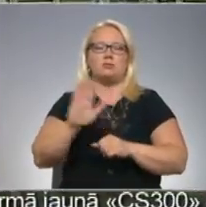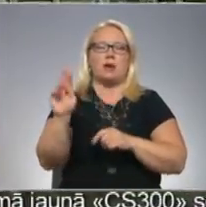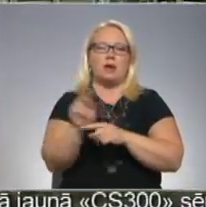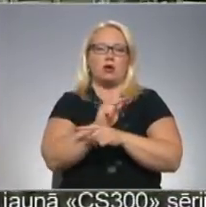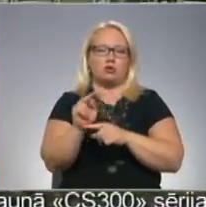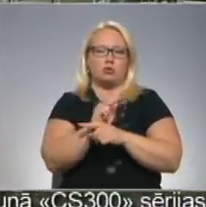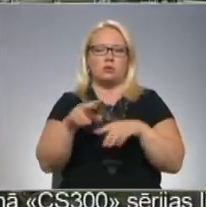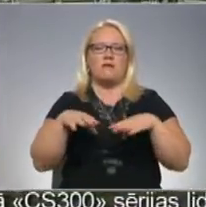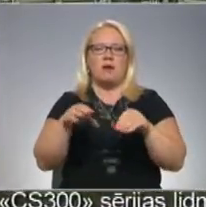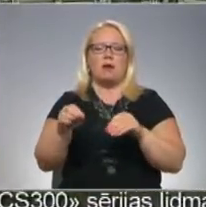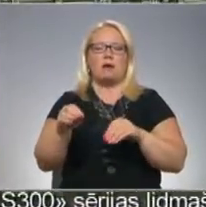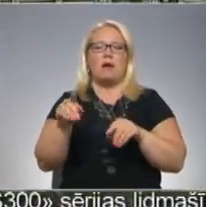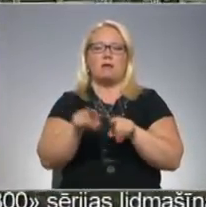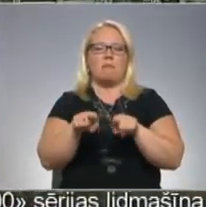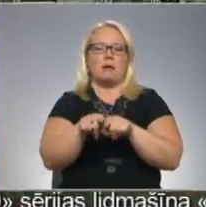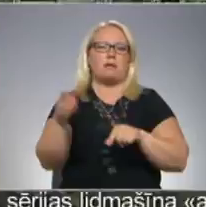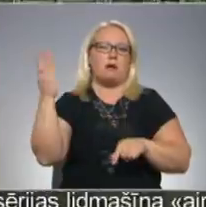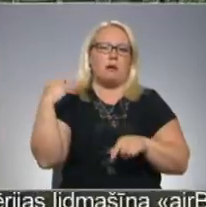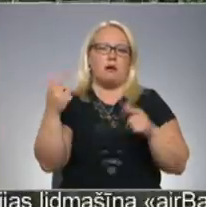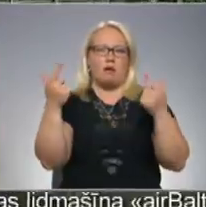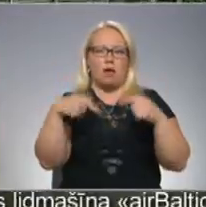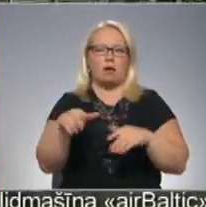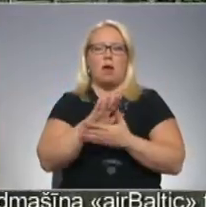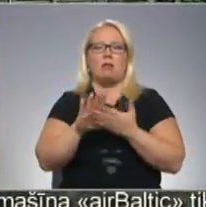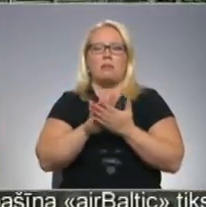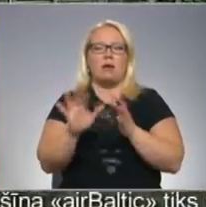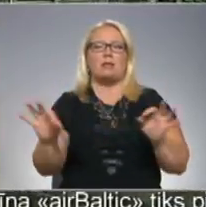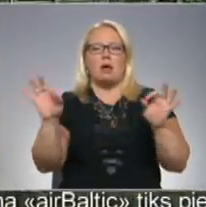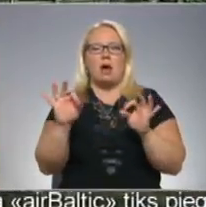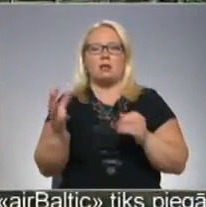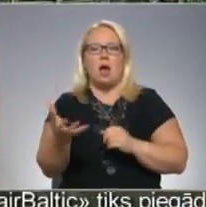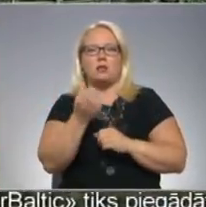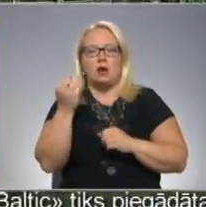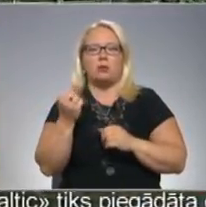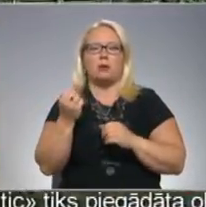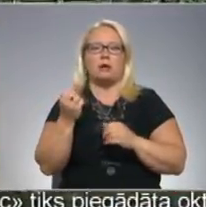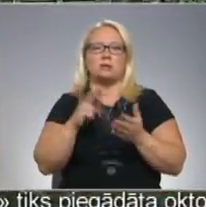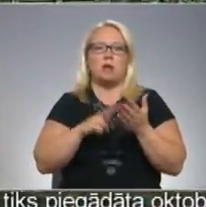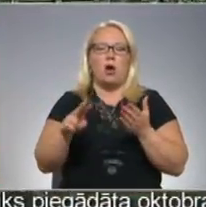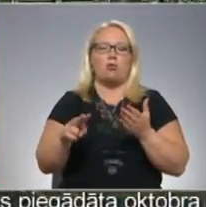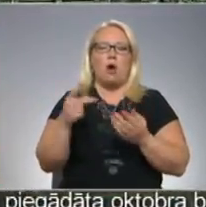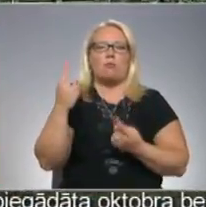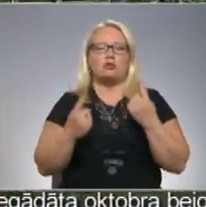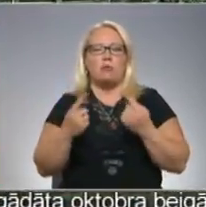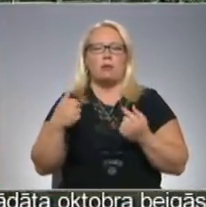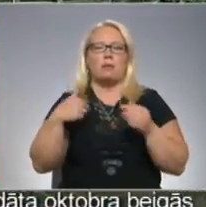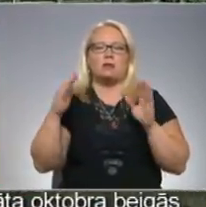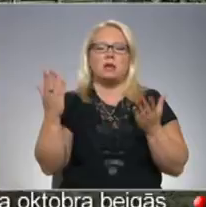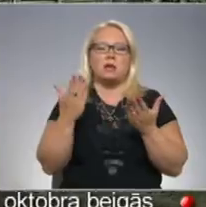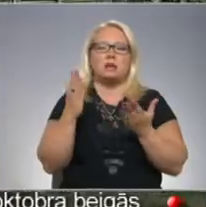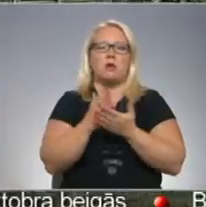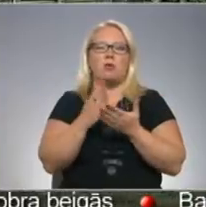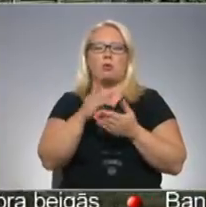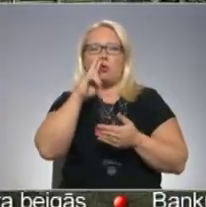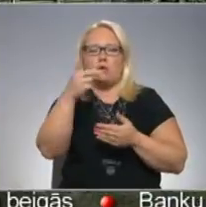ir veikta tā kā tajā laikā, respektīvi nebija nekāda atraduma, kas ļauta apšaubīt to, ka mēs kaut kur esam kļūdījušies un atkāpušies